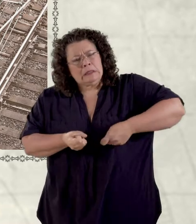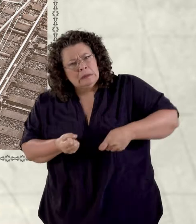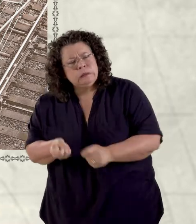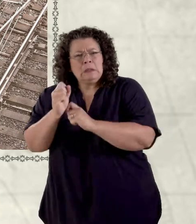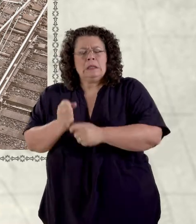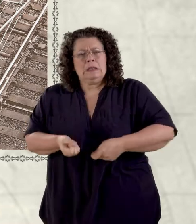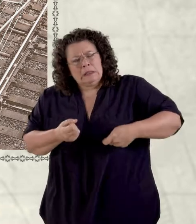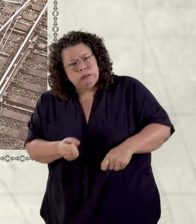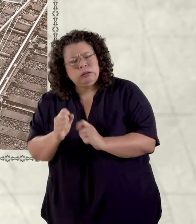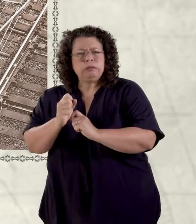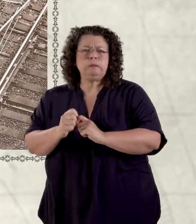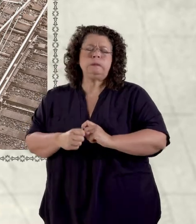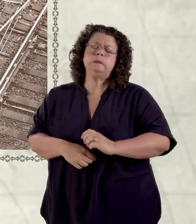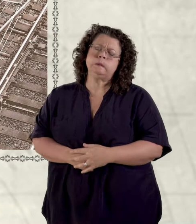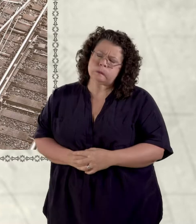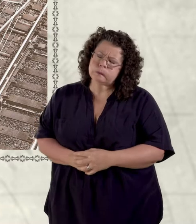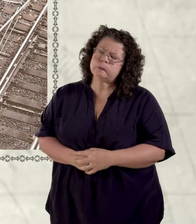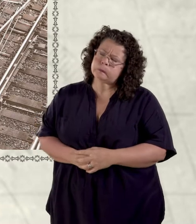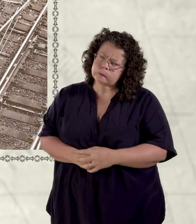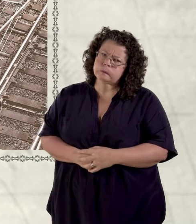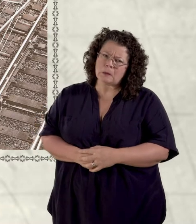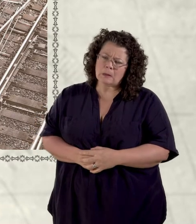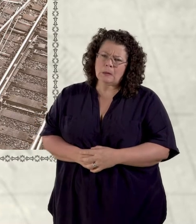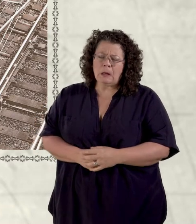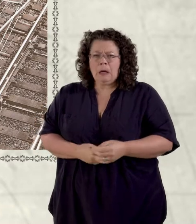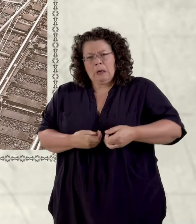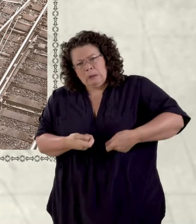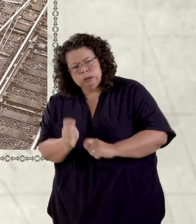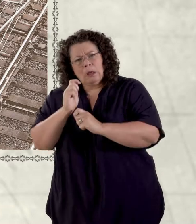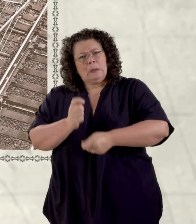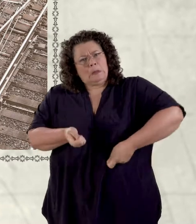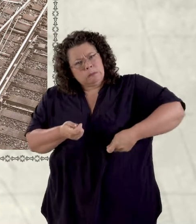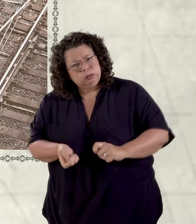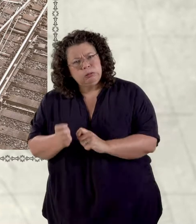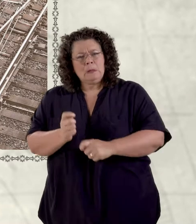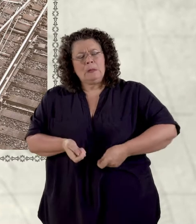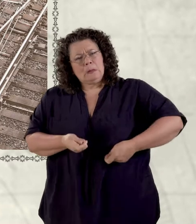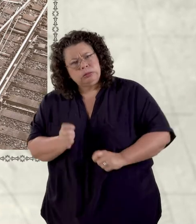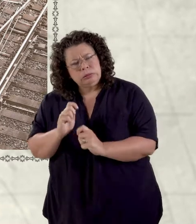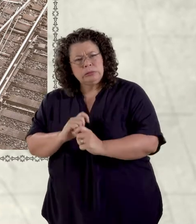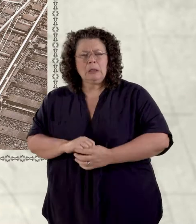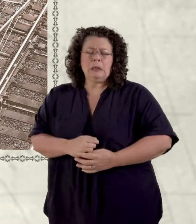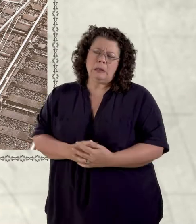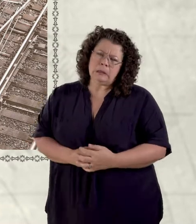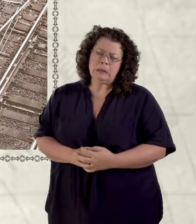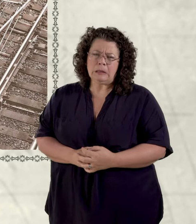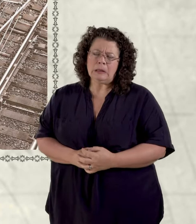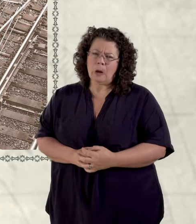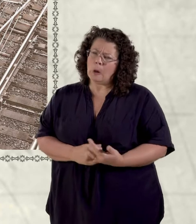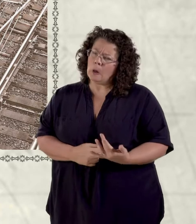llusgo. Tyllu, gosod, torri, llusgo.